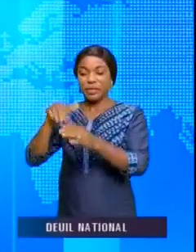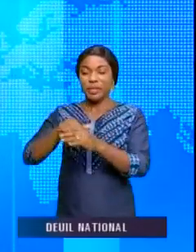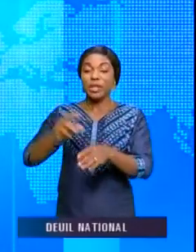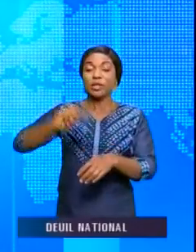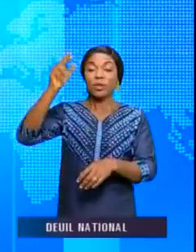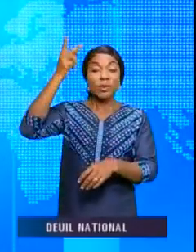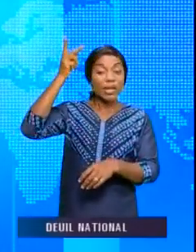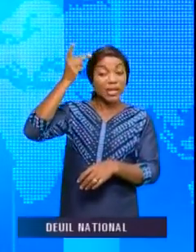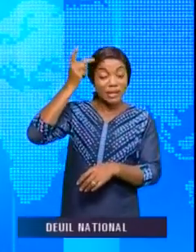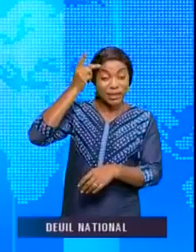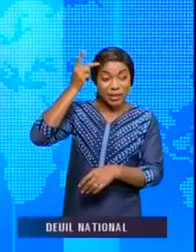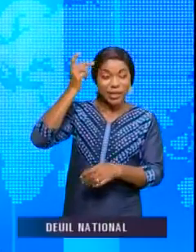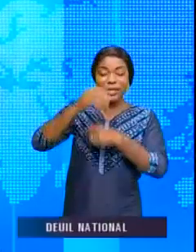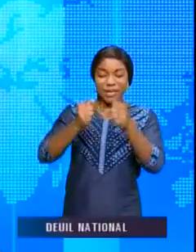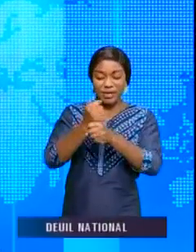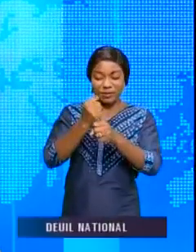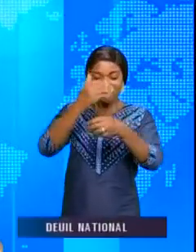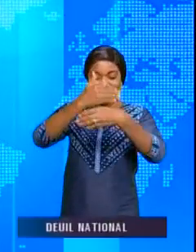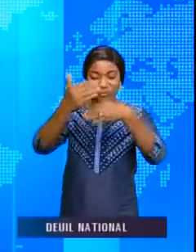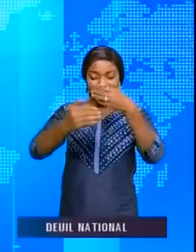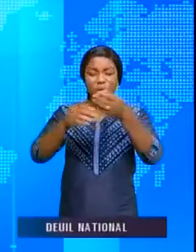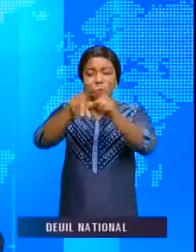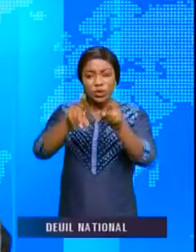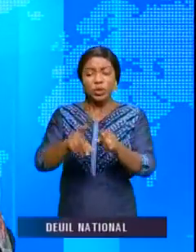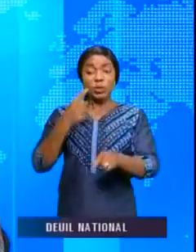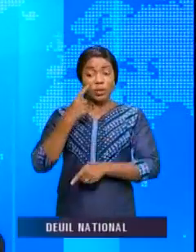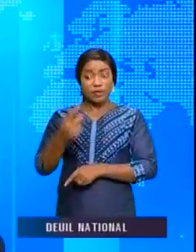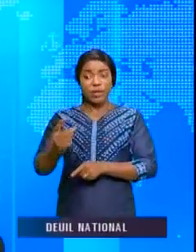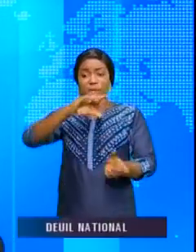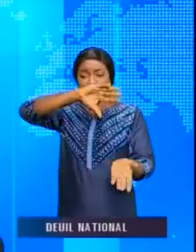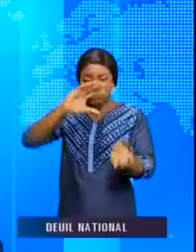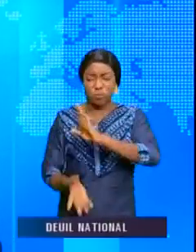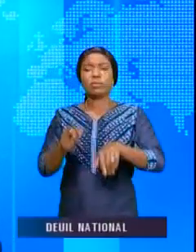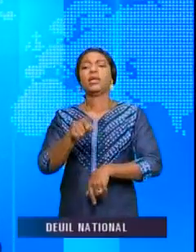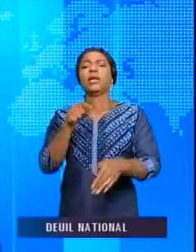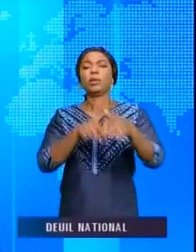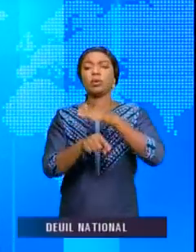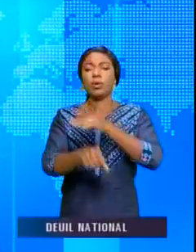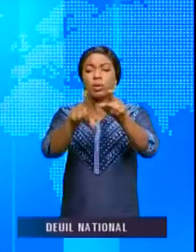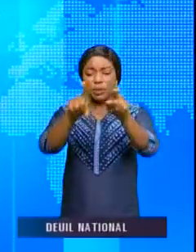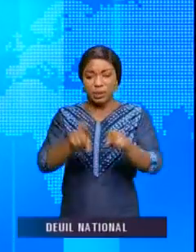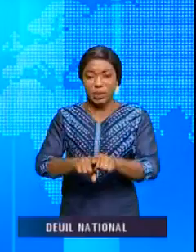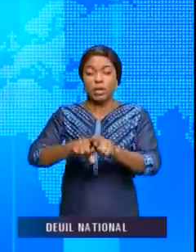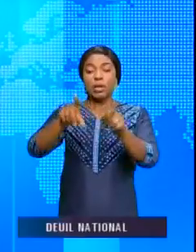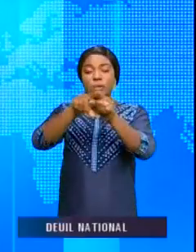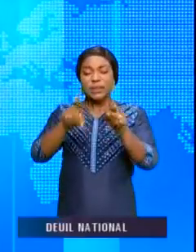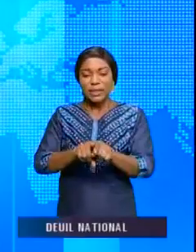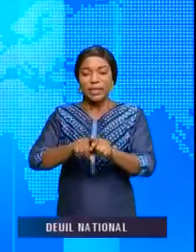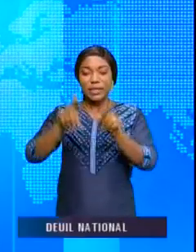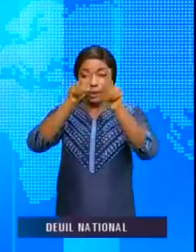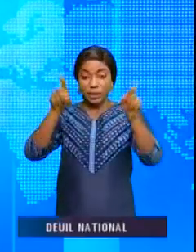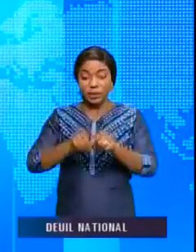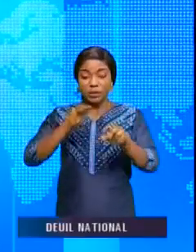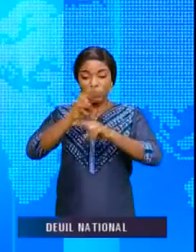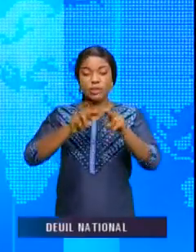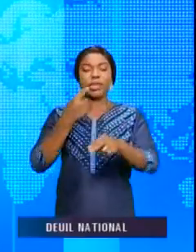ont démarré il y a quelques jours. Une tête d'érosion a interrompu la circulation sur ce tronçon. Didier Moumba, de la RTNC Okatanga, a signé ce